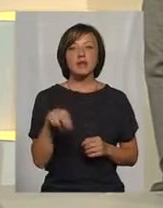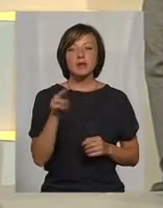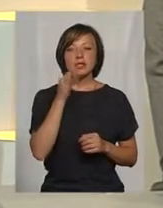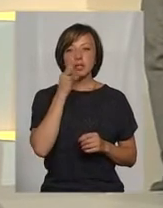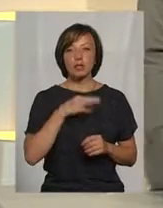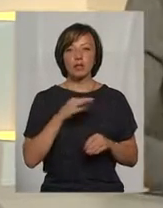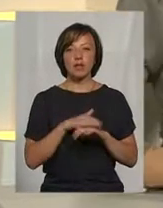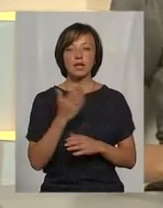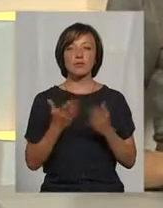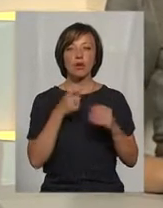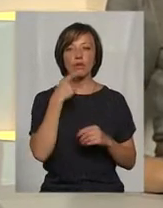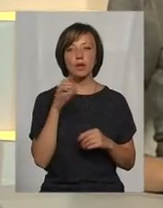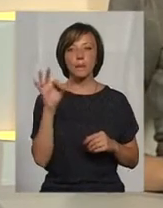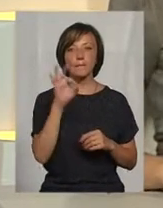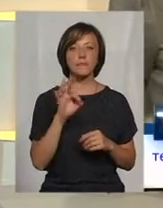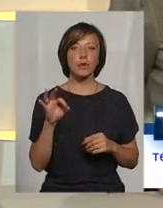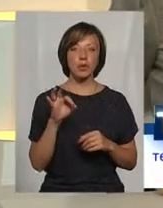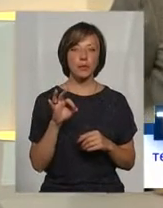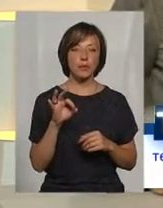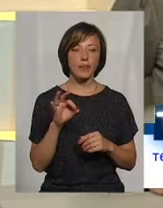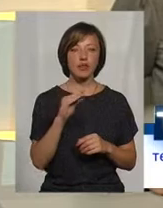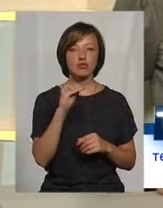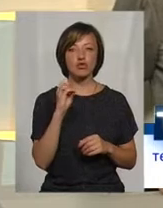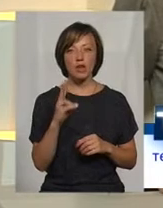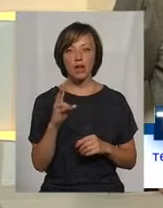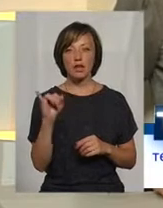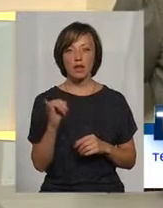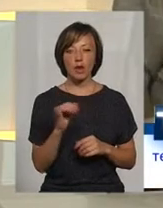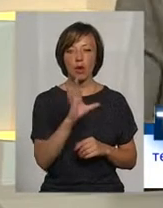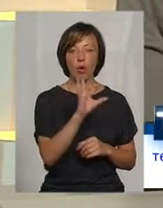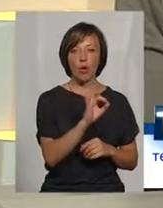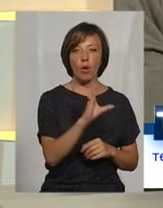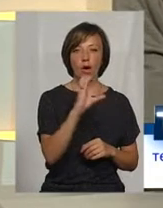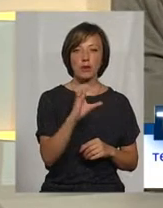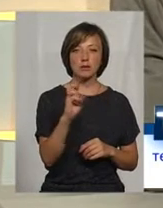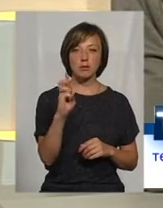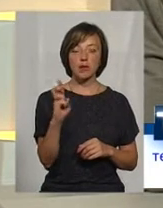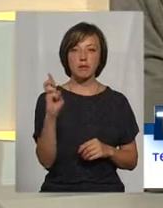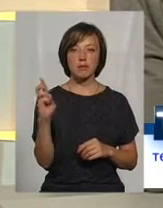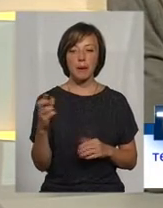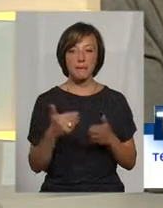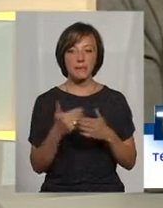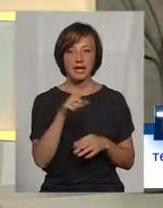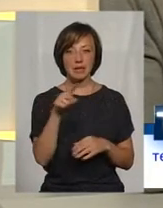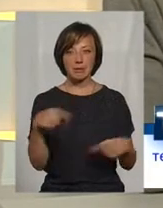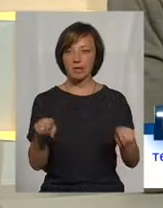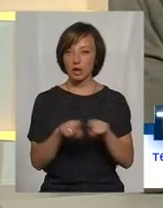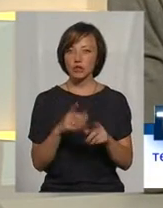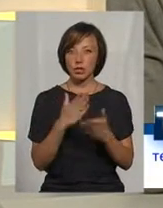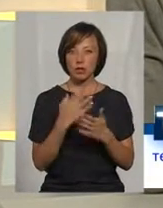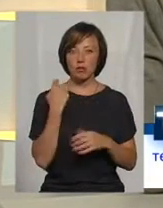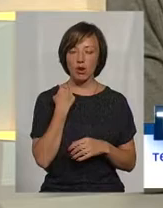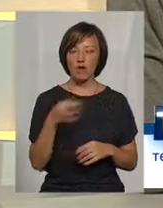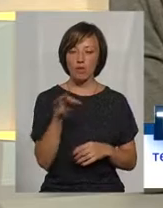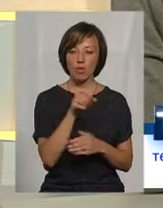скажіть, будь ласка, якщо говорити про ЖЕКи і об'єднання співвласників, перед ними теж є бороги